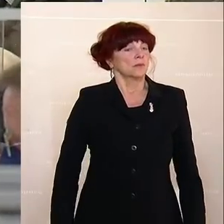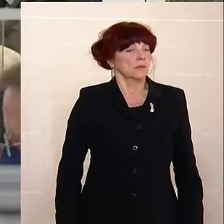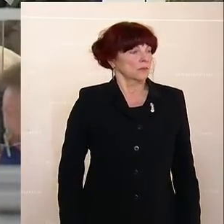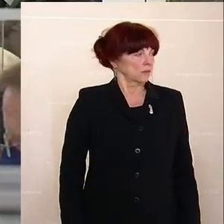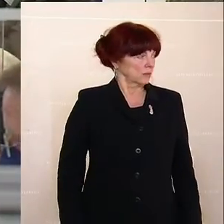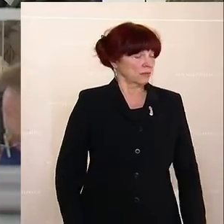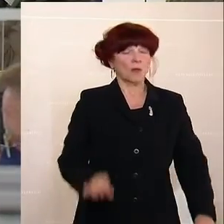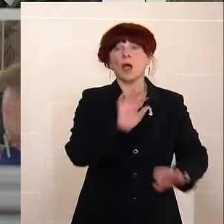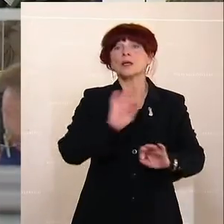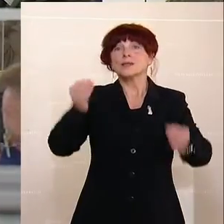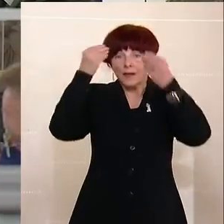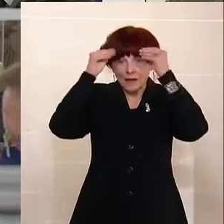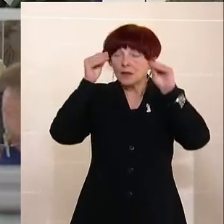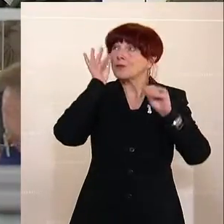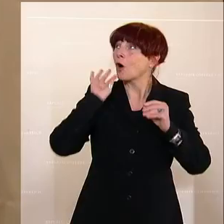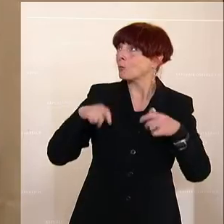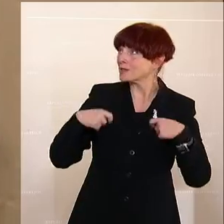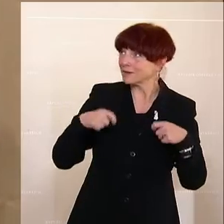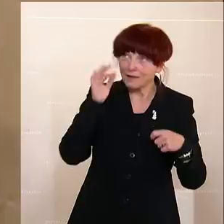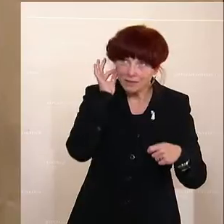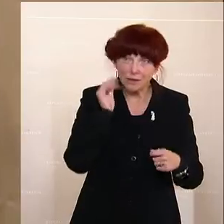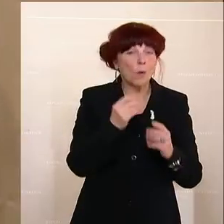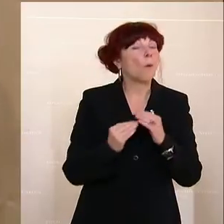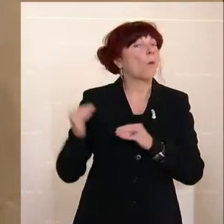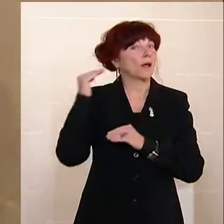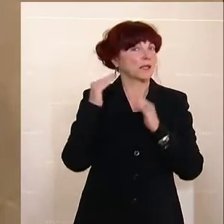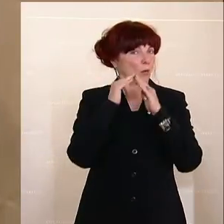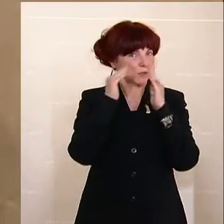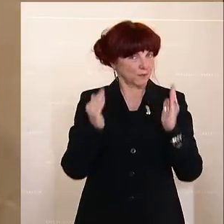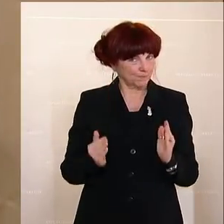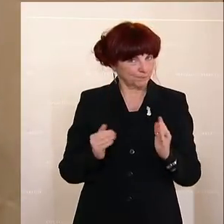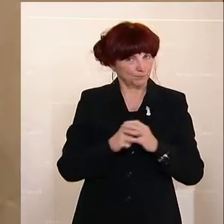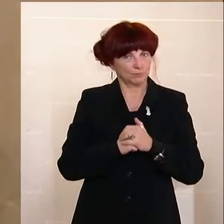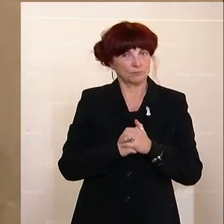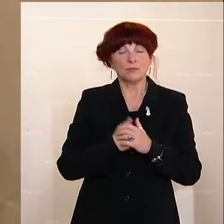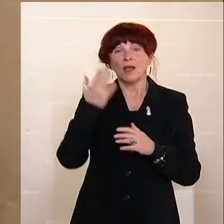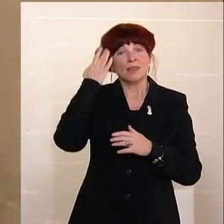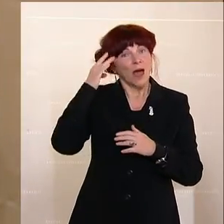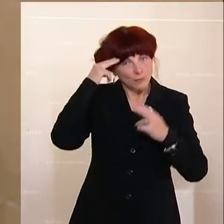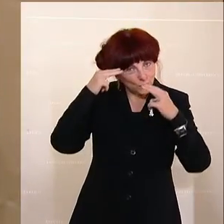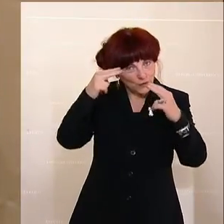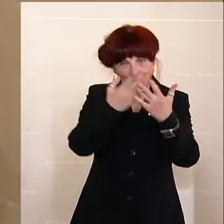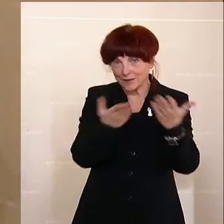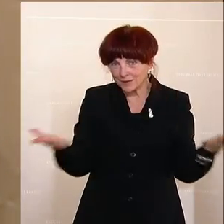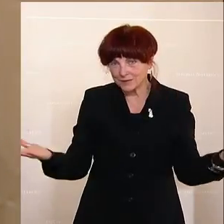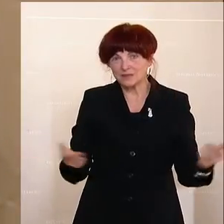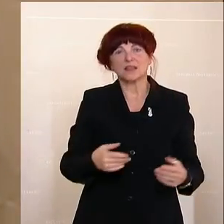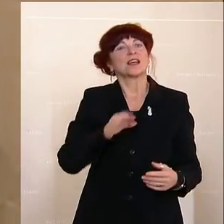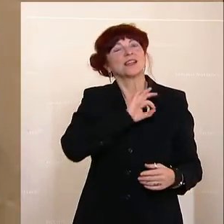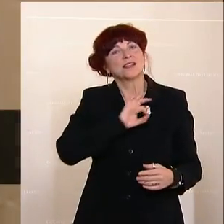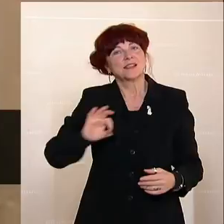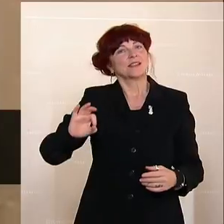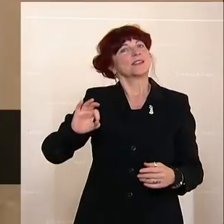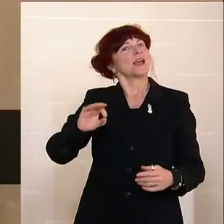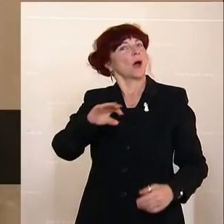Sehr geehrte Frau Präsidentin, Hohes Haus, meine Damen und Herren, sehr geehrter Herr Kollege Graf,